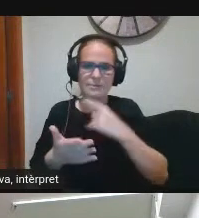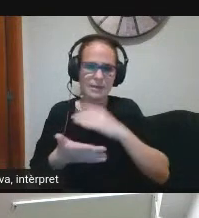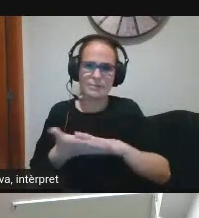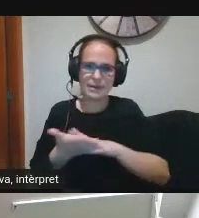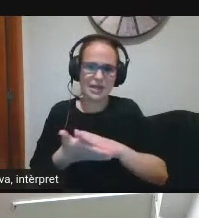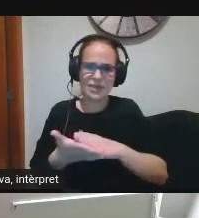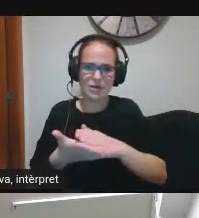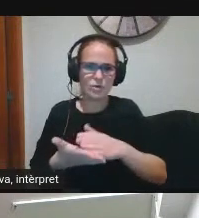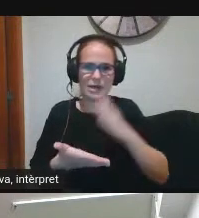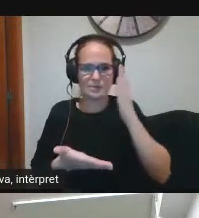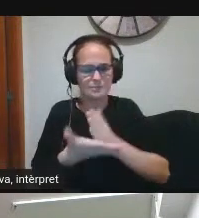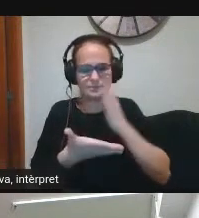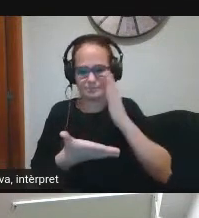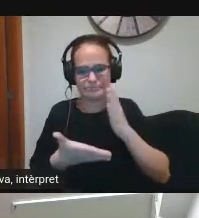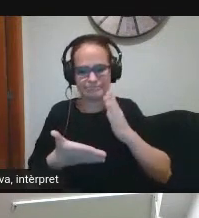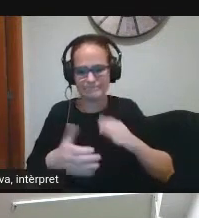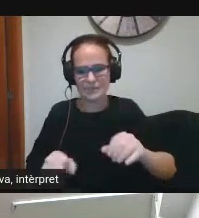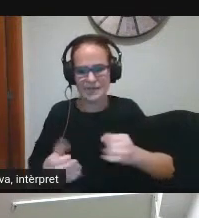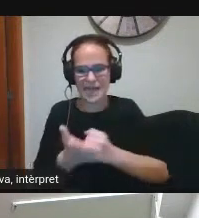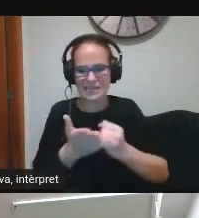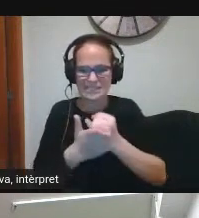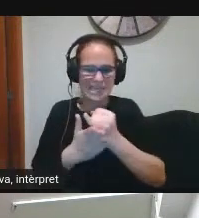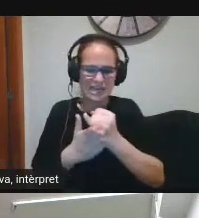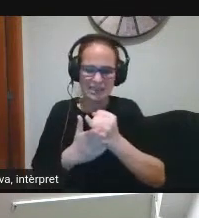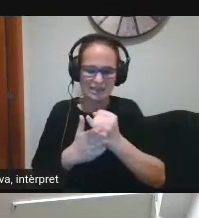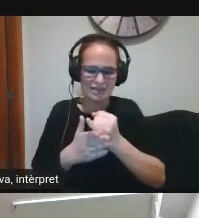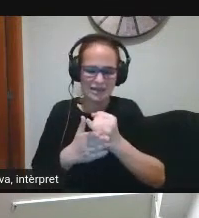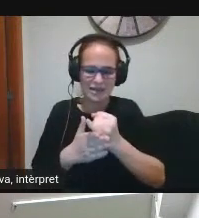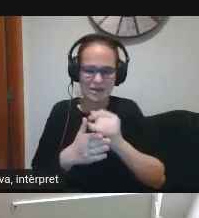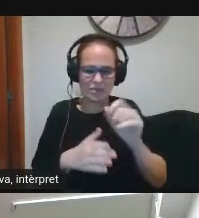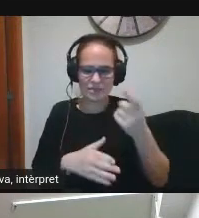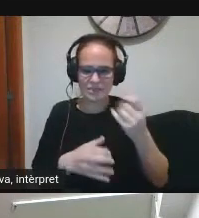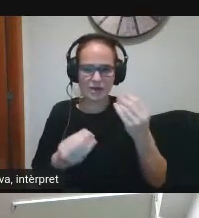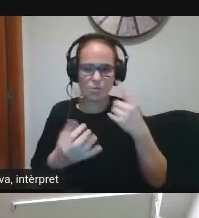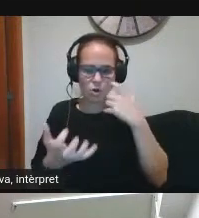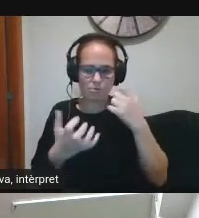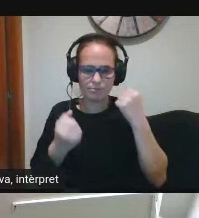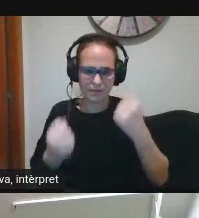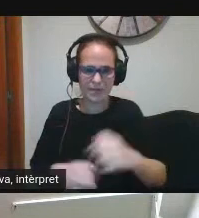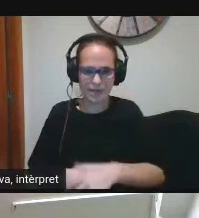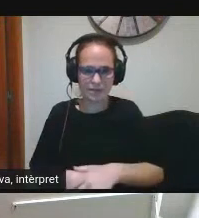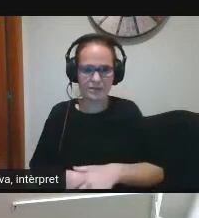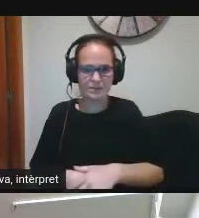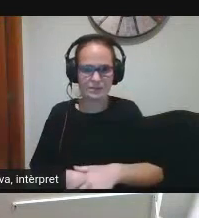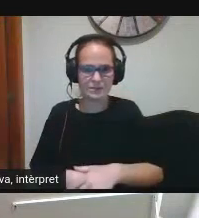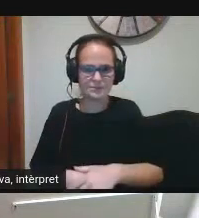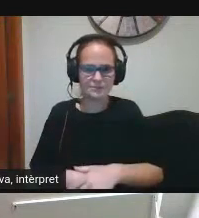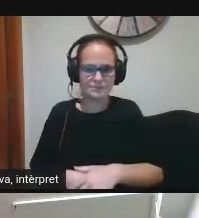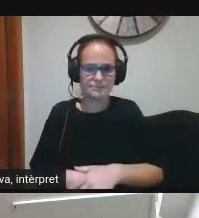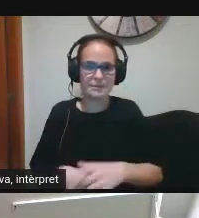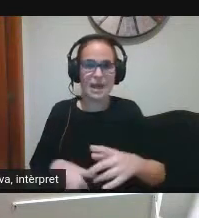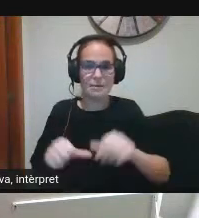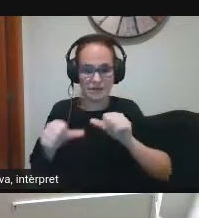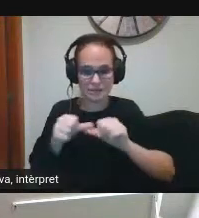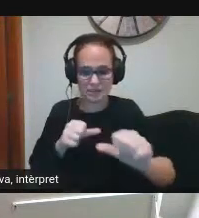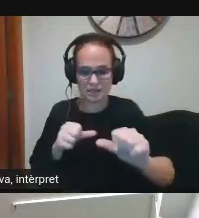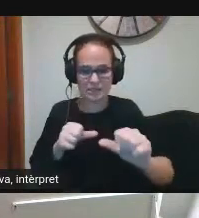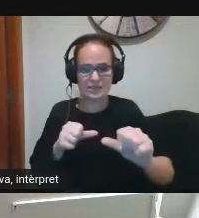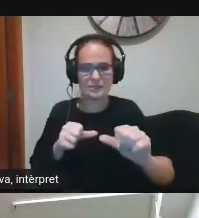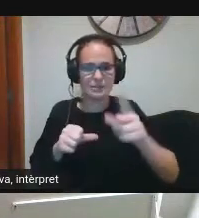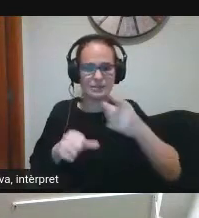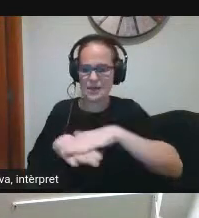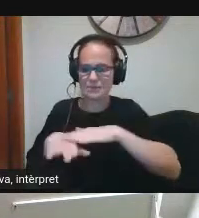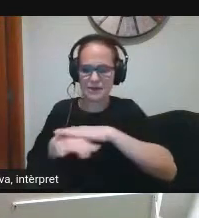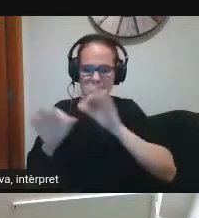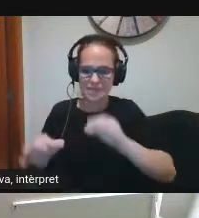marcada no llavors tenint en compte aquest primer punt partim a la següent base i és